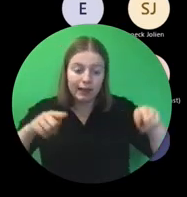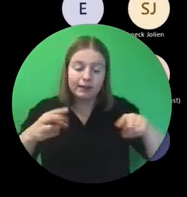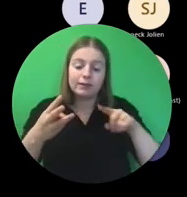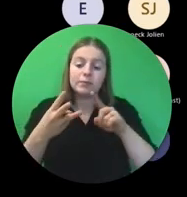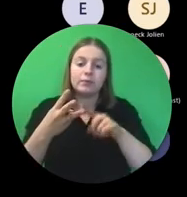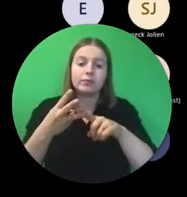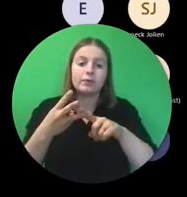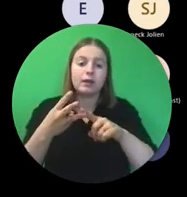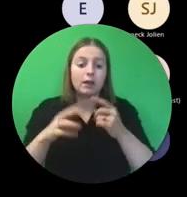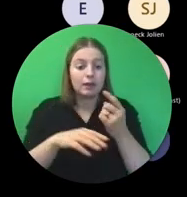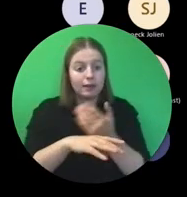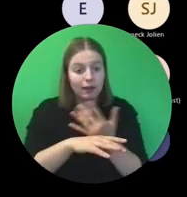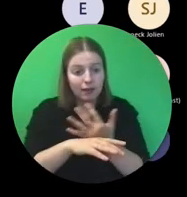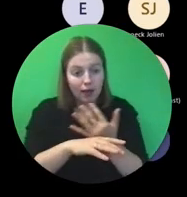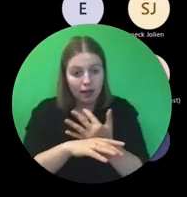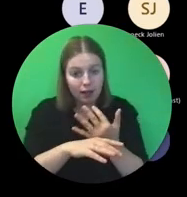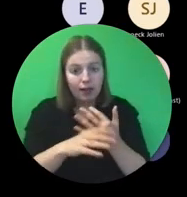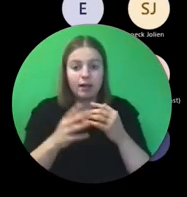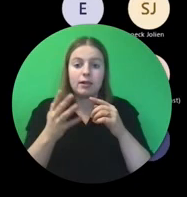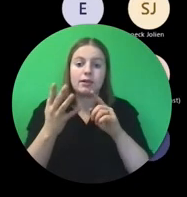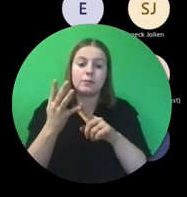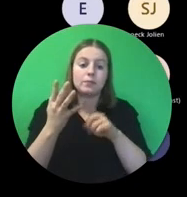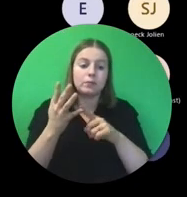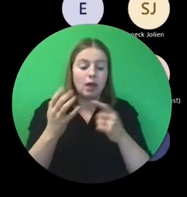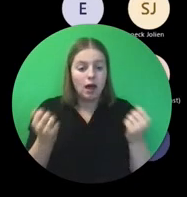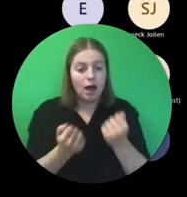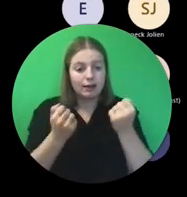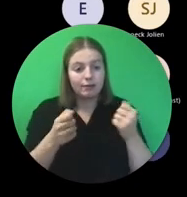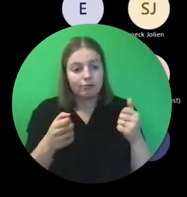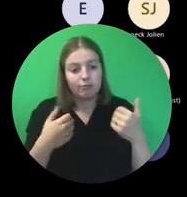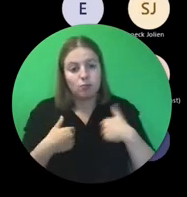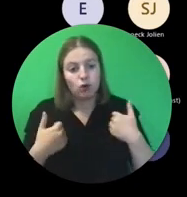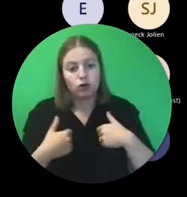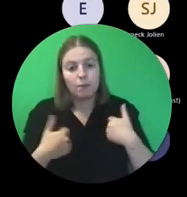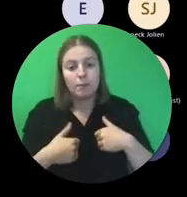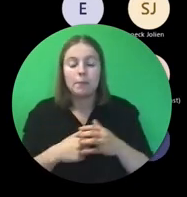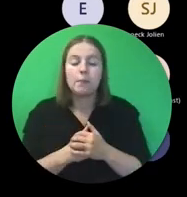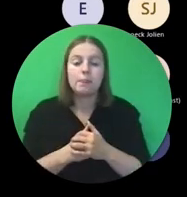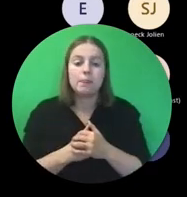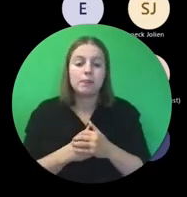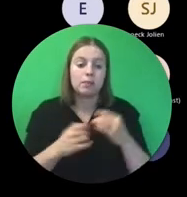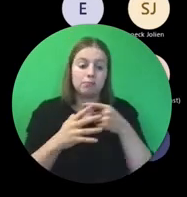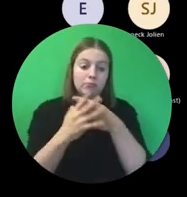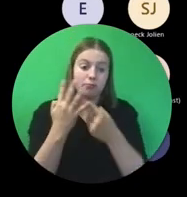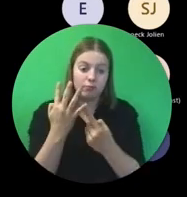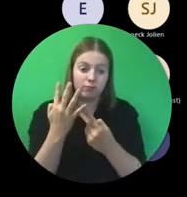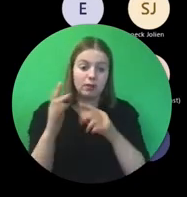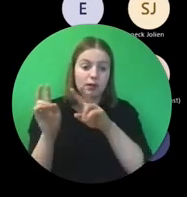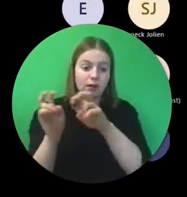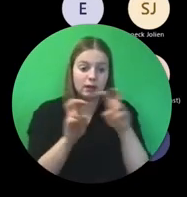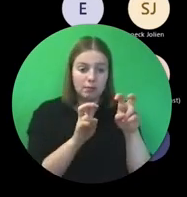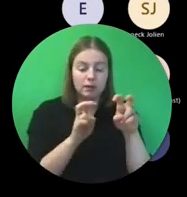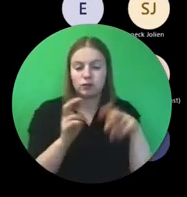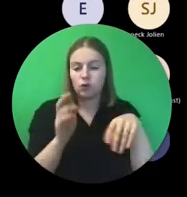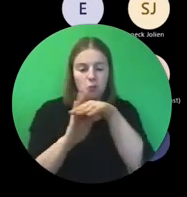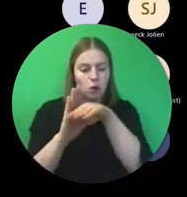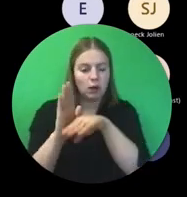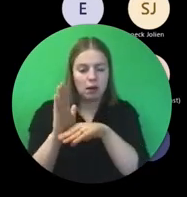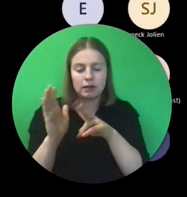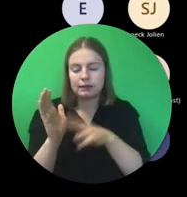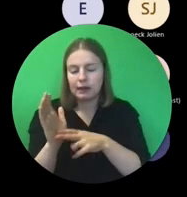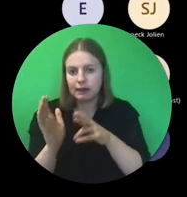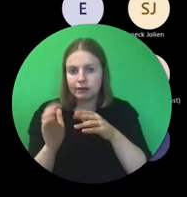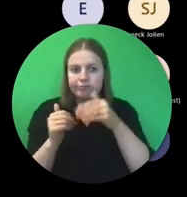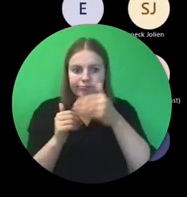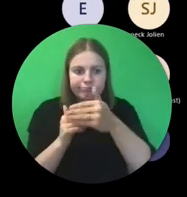Digitalisering. En actief burgerschap. Deze vier thema's heb je in het programma zeker al